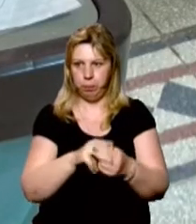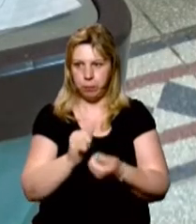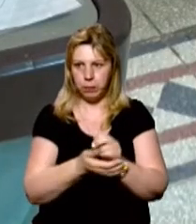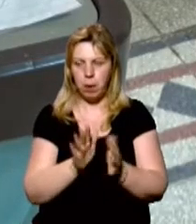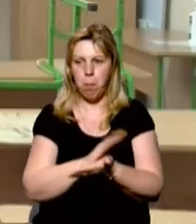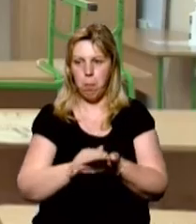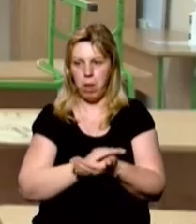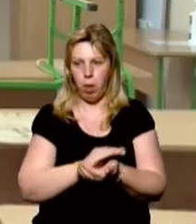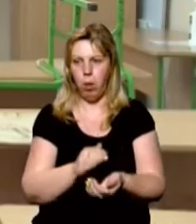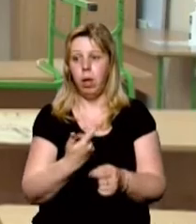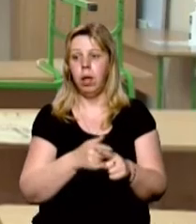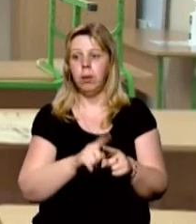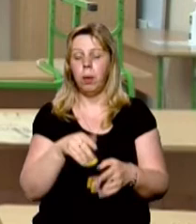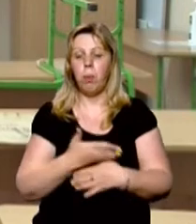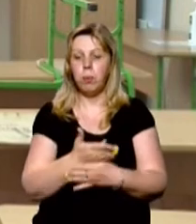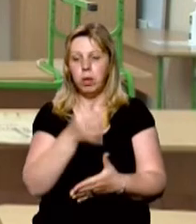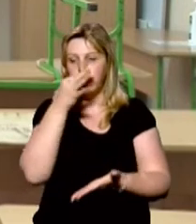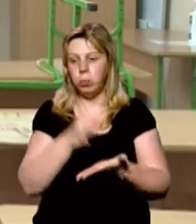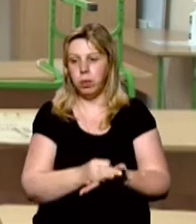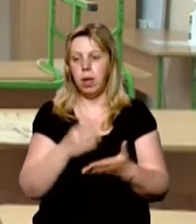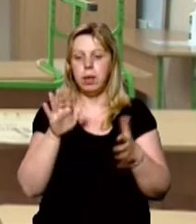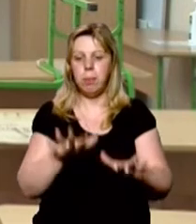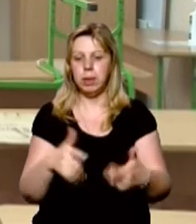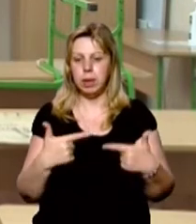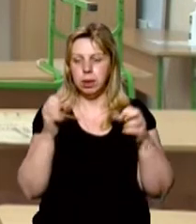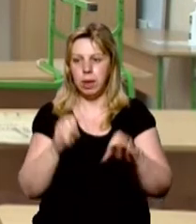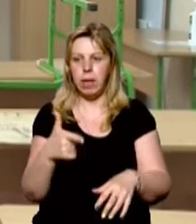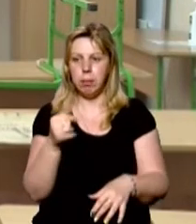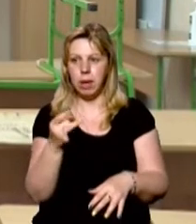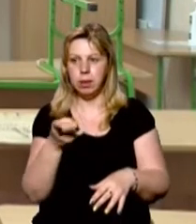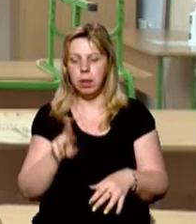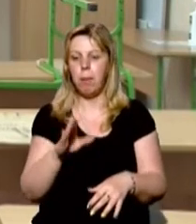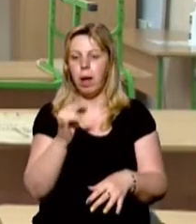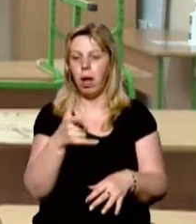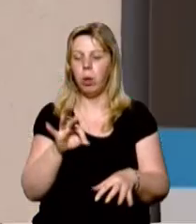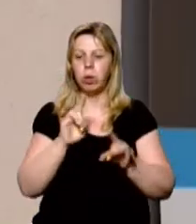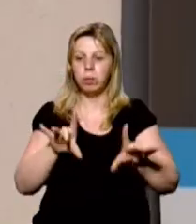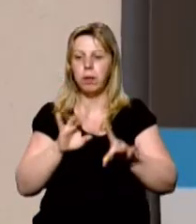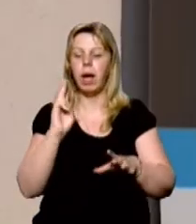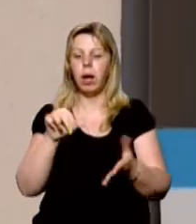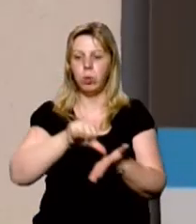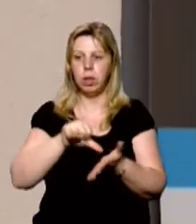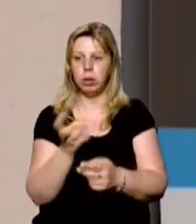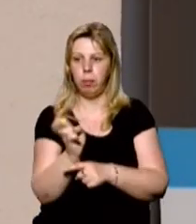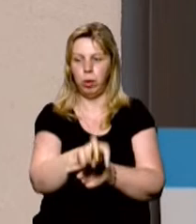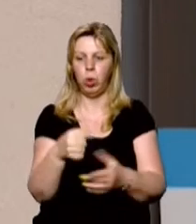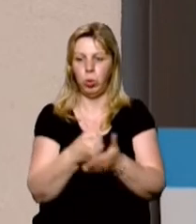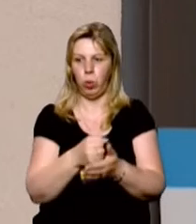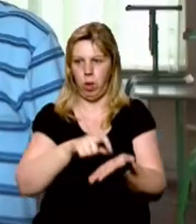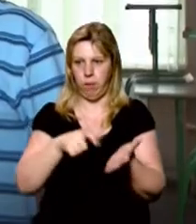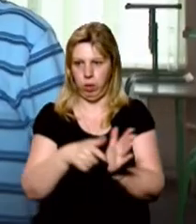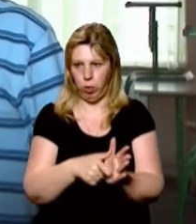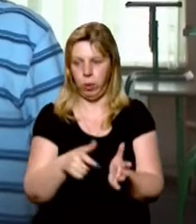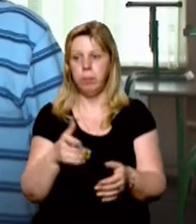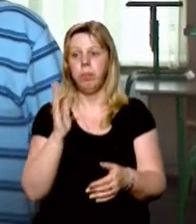обробки рук. Помічник відповідального за пункт тестування в гімназії Михайло Русин розповідає, як учасники заходитимуть до аудиторії.